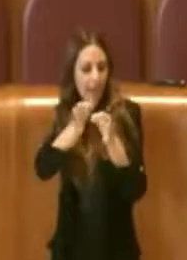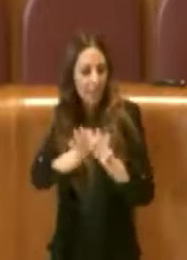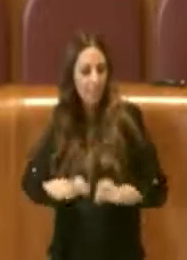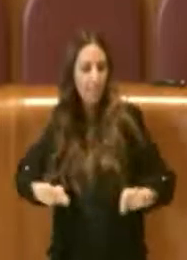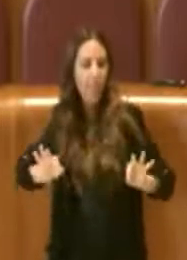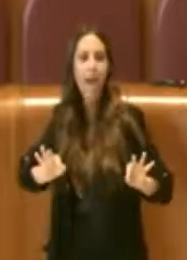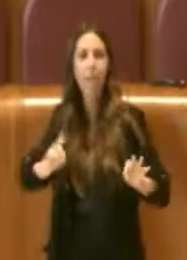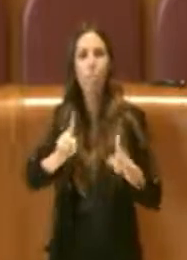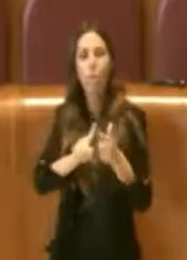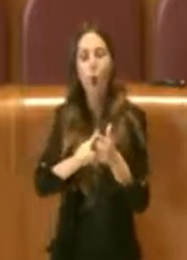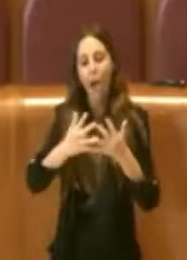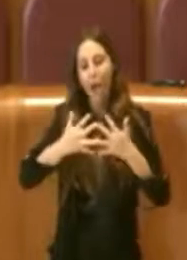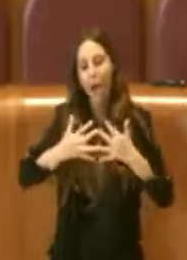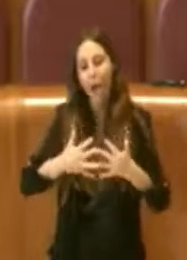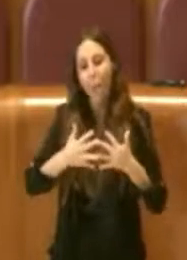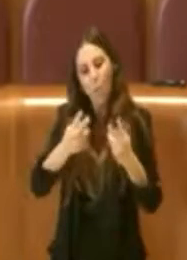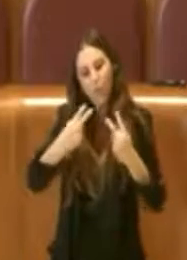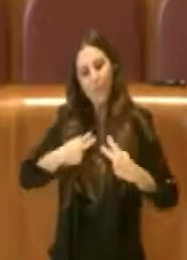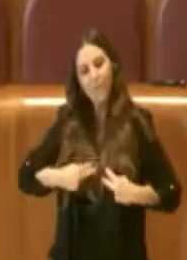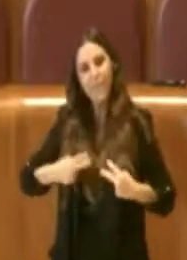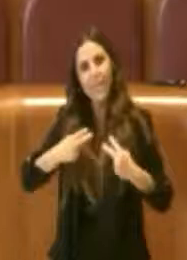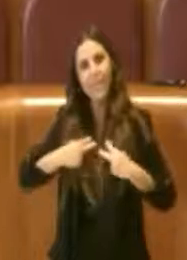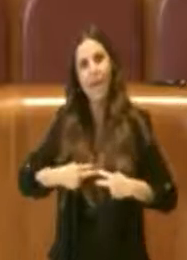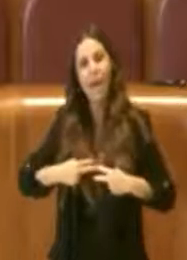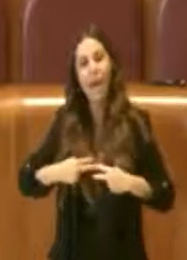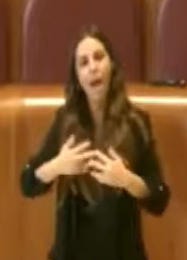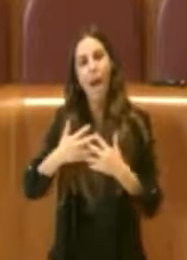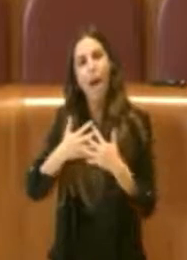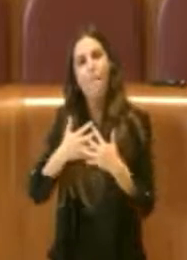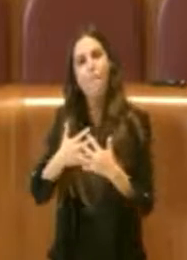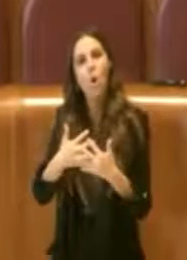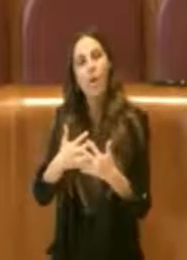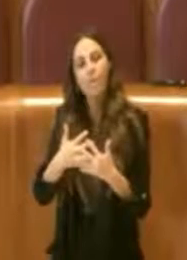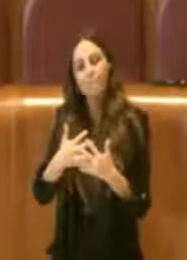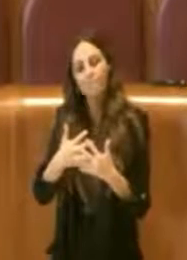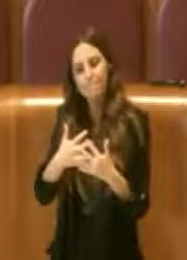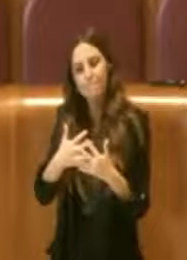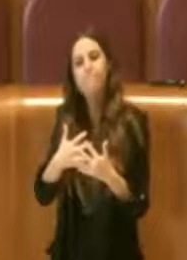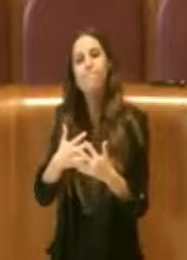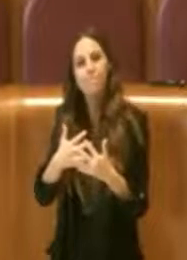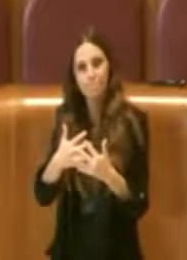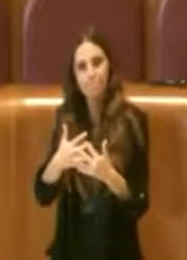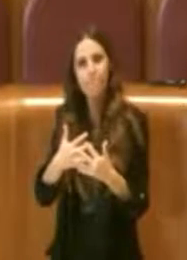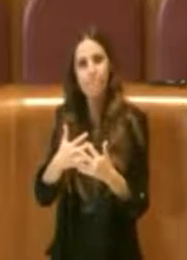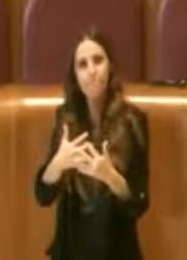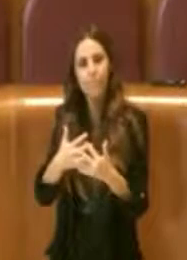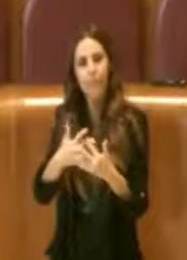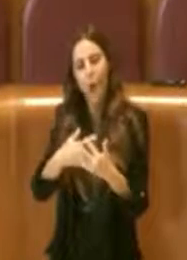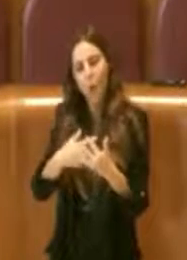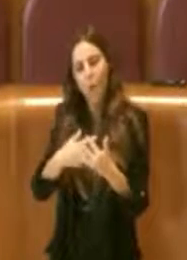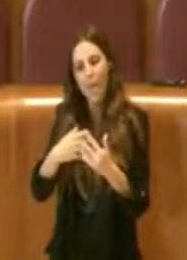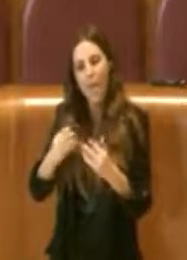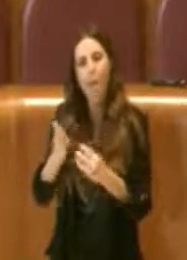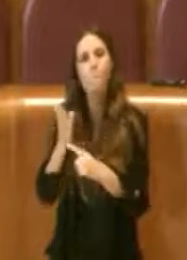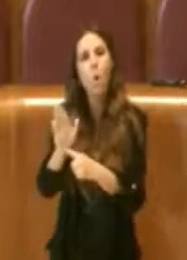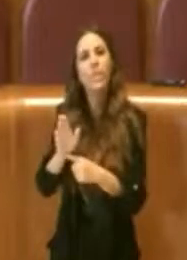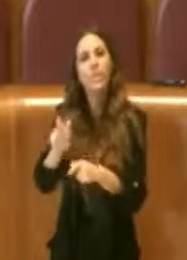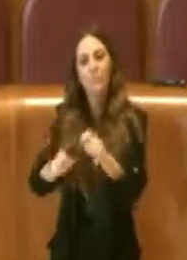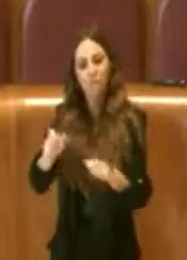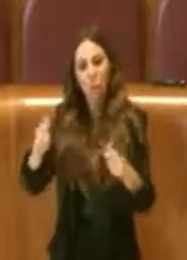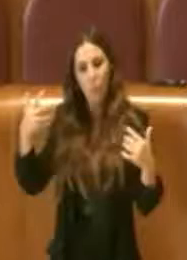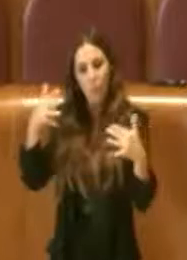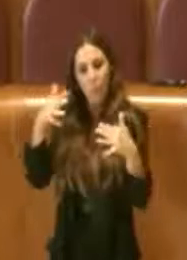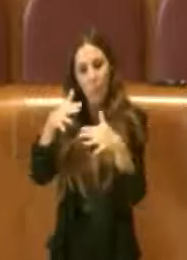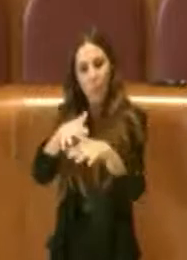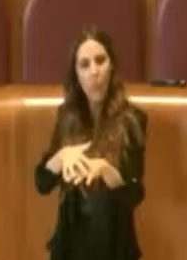vita, l'amore per espletare e svolgere funzioni di aggregazione, quale può